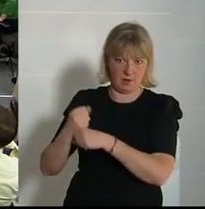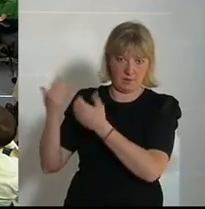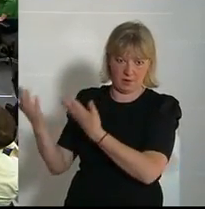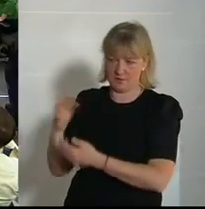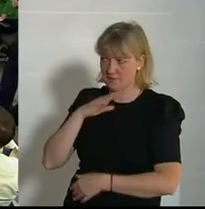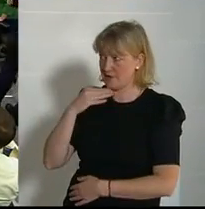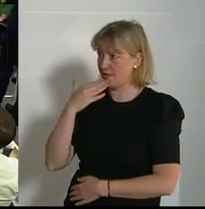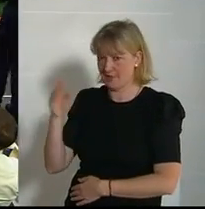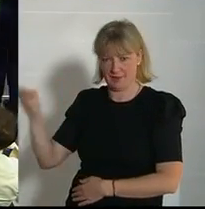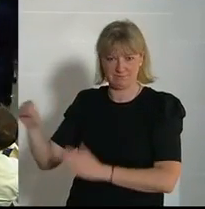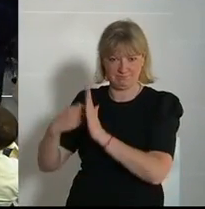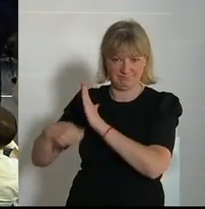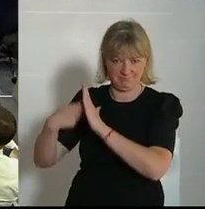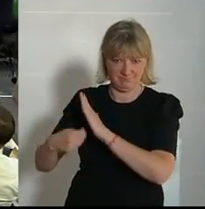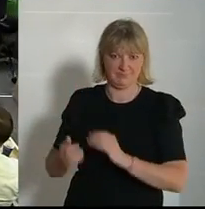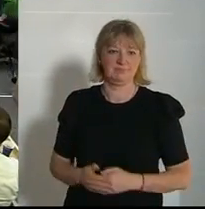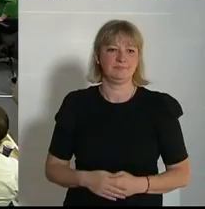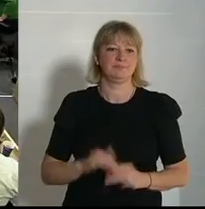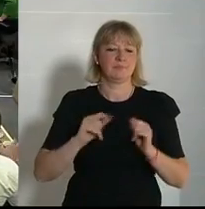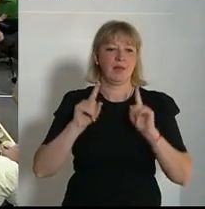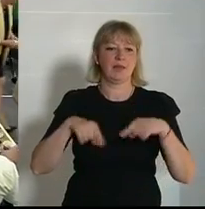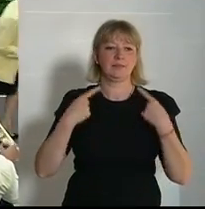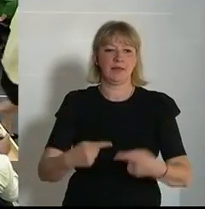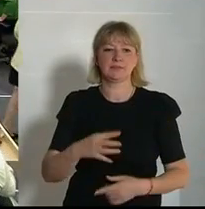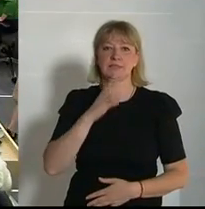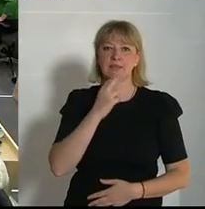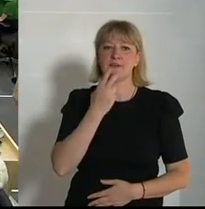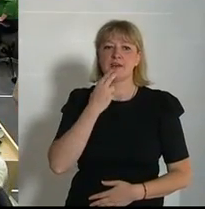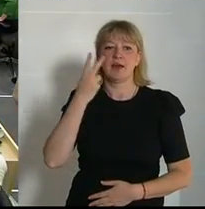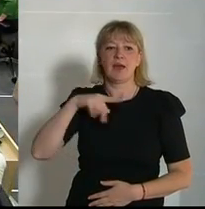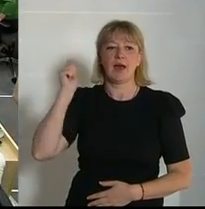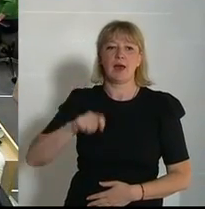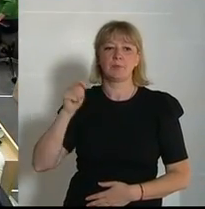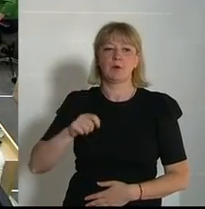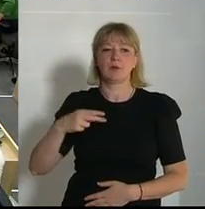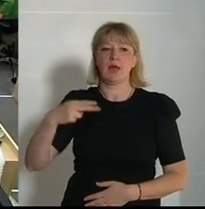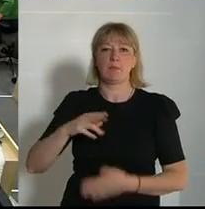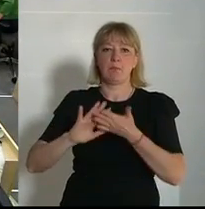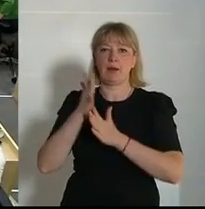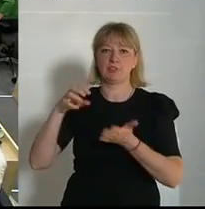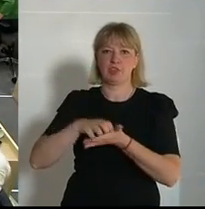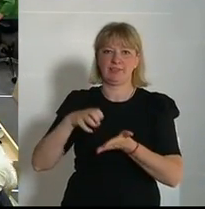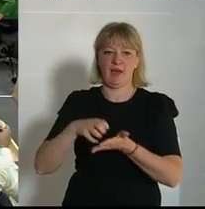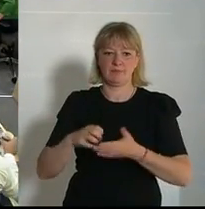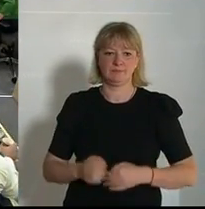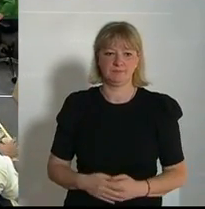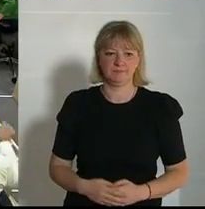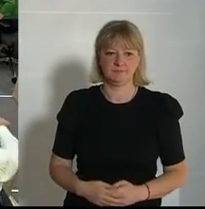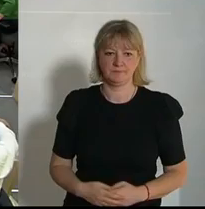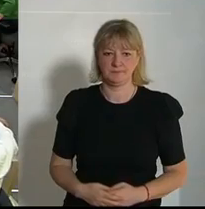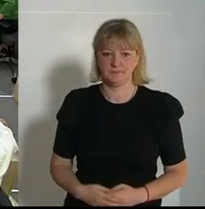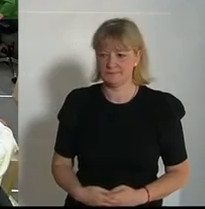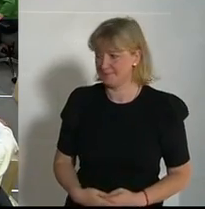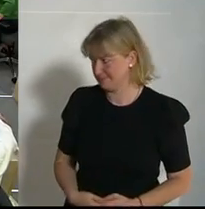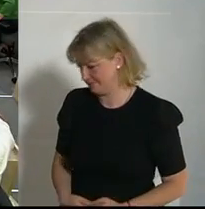Nach dieser kurzen tatsächlichen Berichtigung durch Henrike Brandstetter der NEOS ist nun erneut